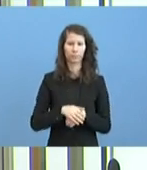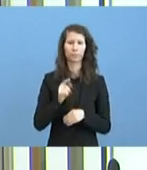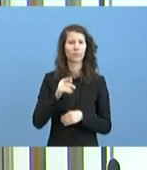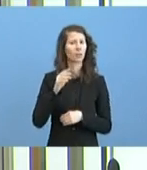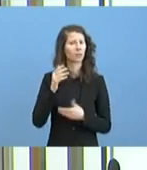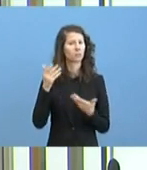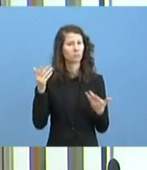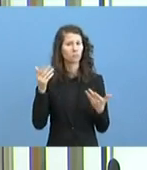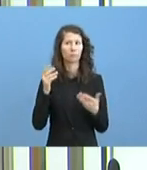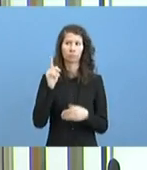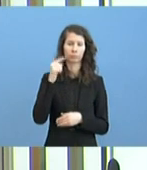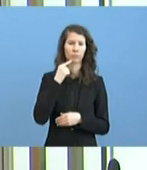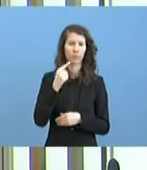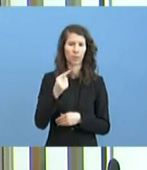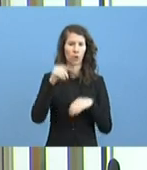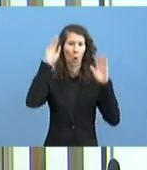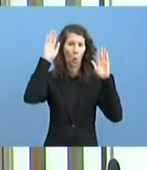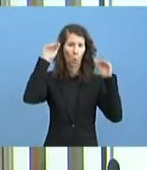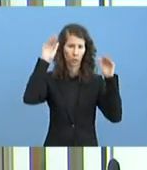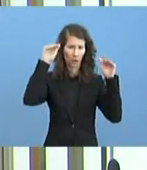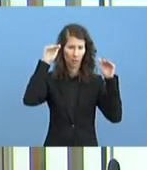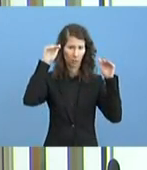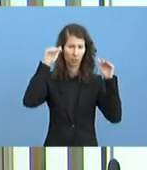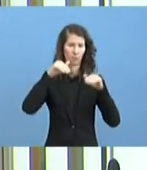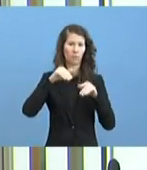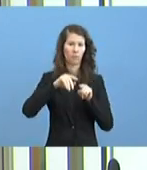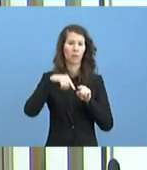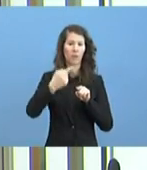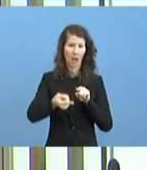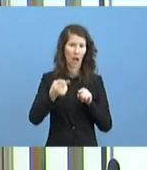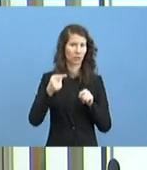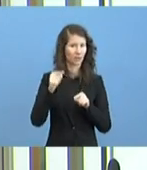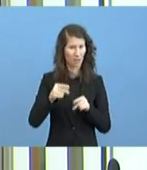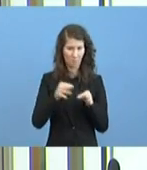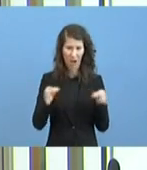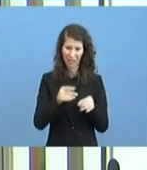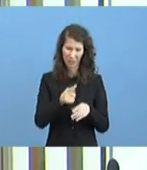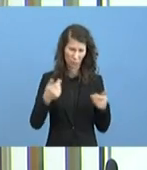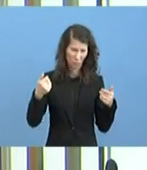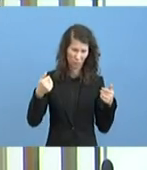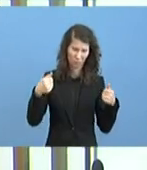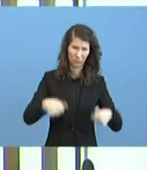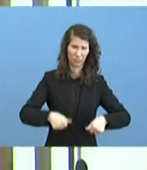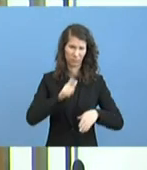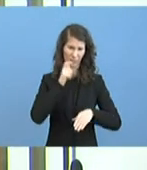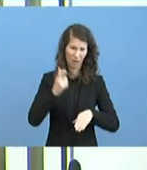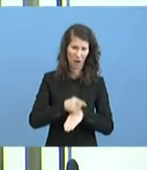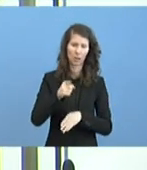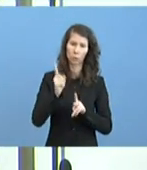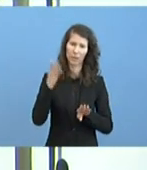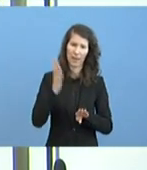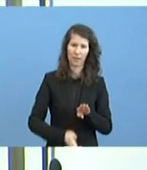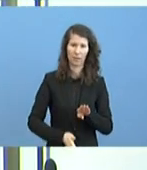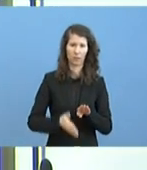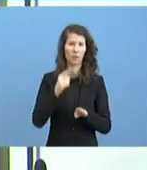Auszeiten zu Ende sein, sonst drohe ein nachhaltiger Schaden der Wirtschaft. Wie stehen Sie denn im Gesundheitsministerium und vielleicht auch